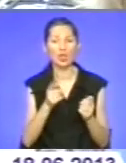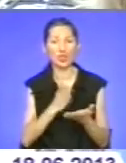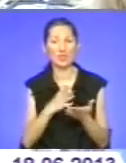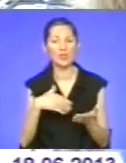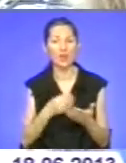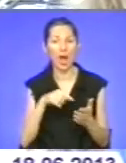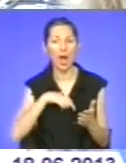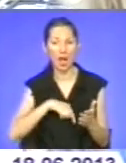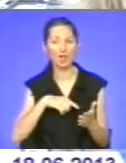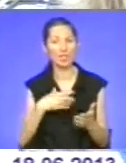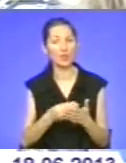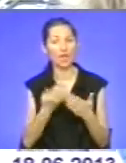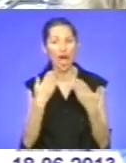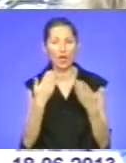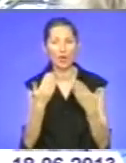в кожного є своя розмова.